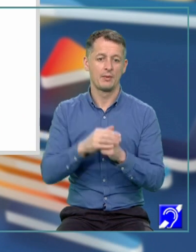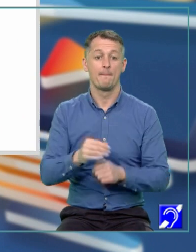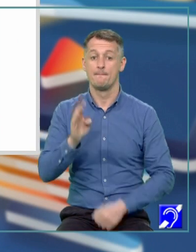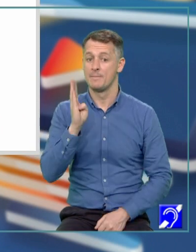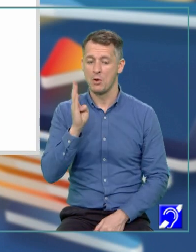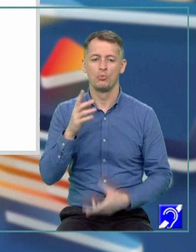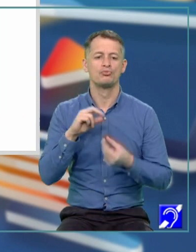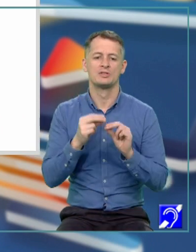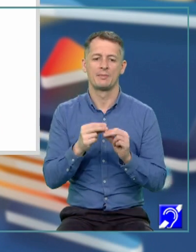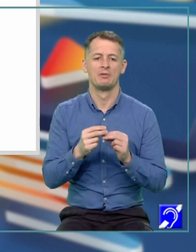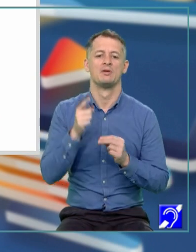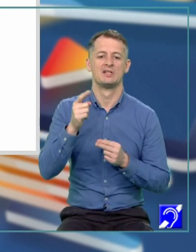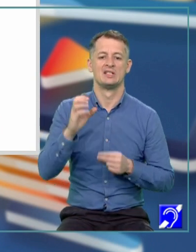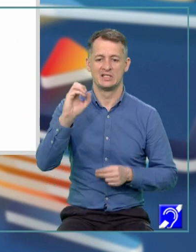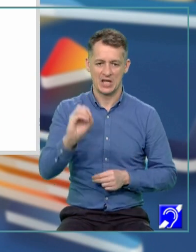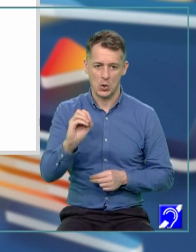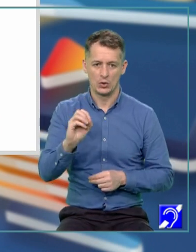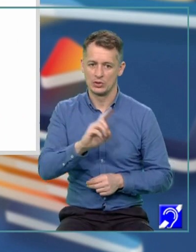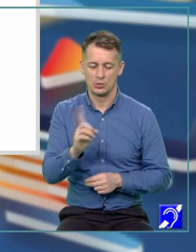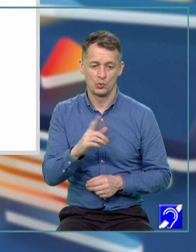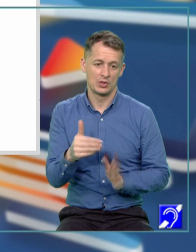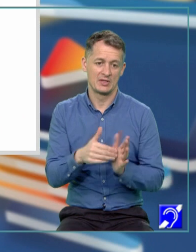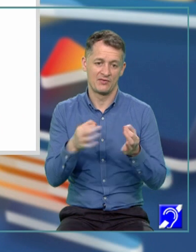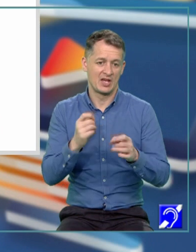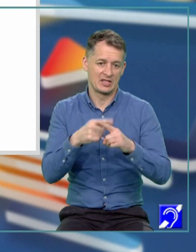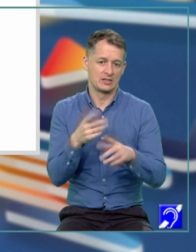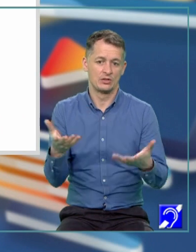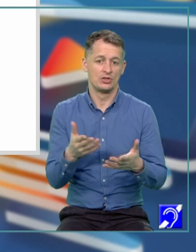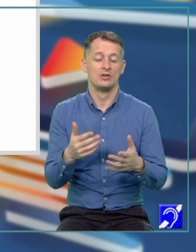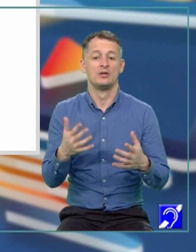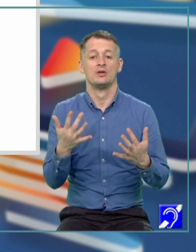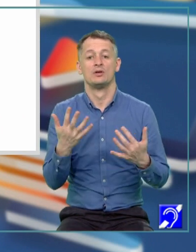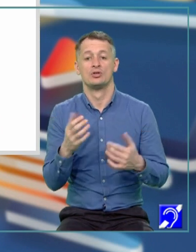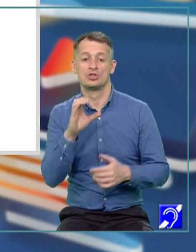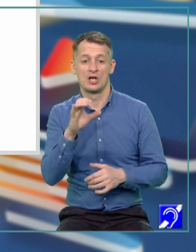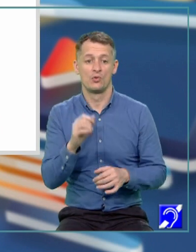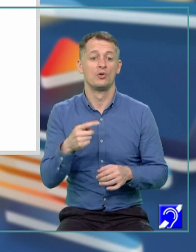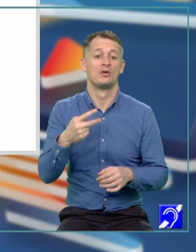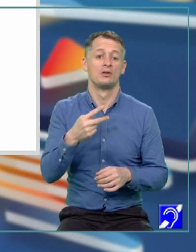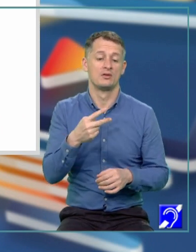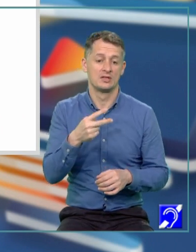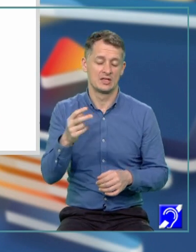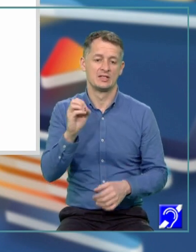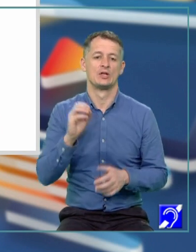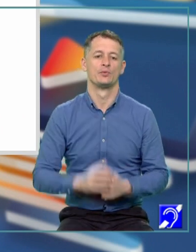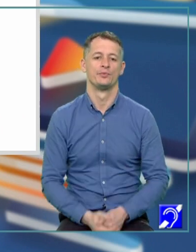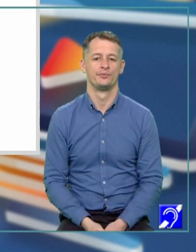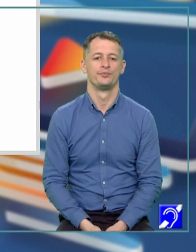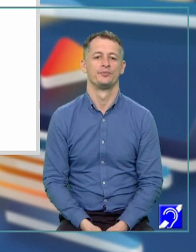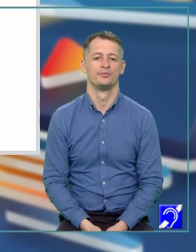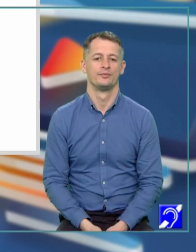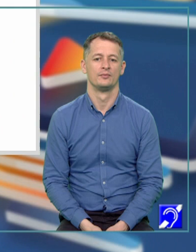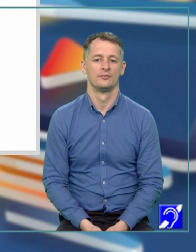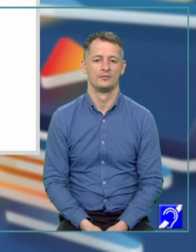este 0, deci nu-mi apare X-ul, iar termenul liber este și el 0, C-ul este 0.